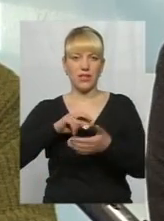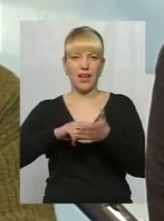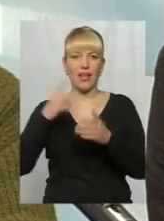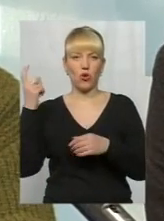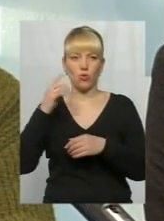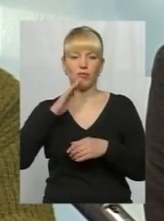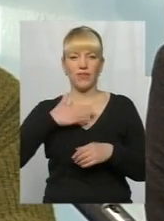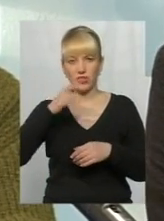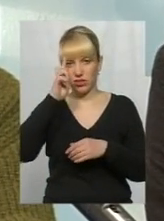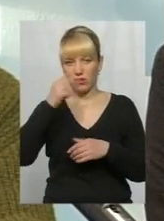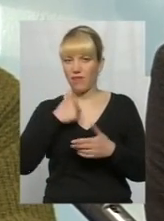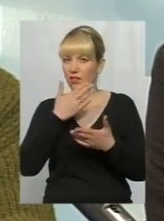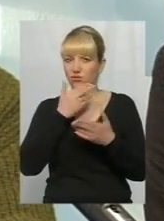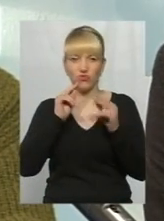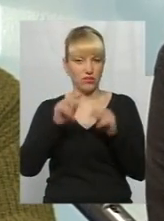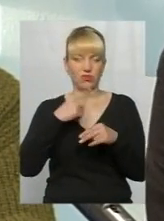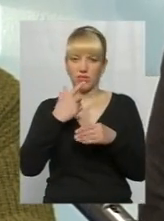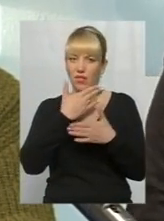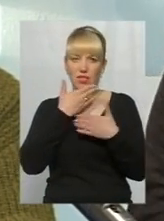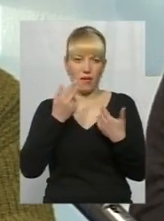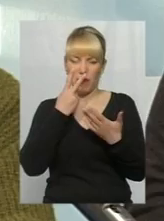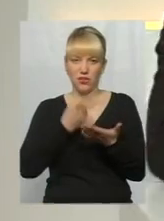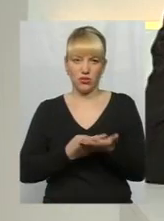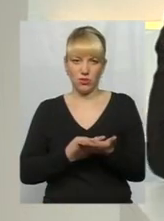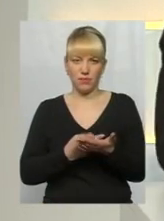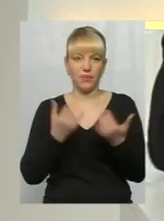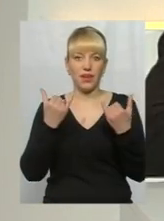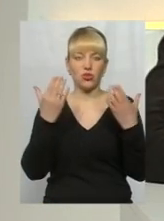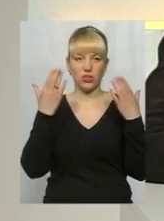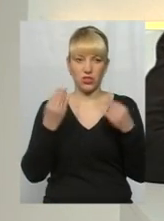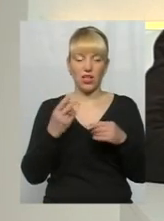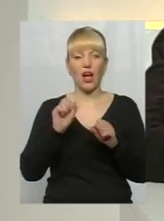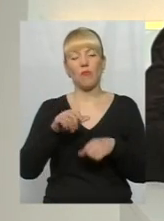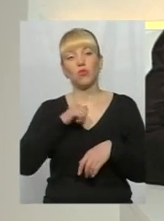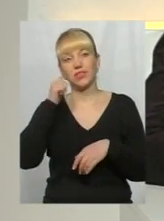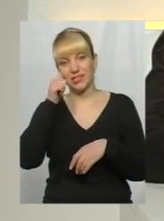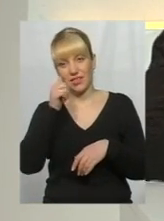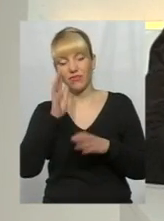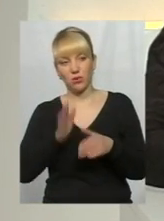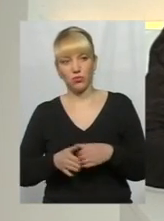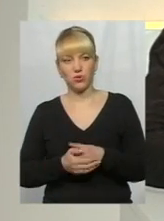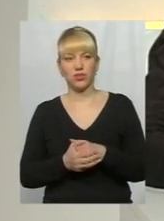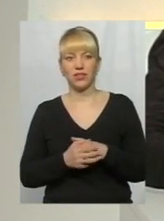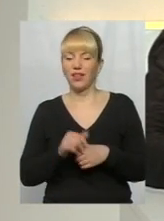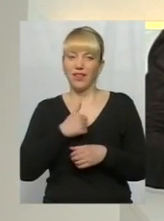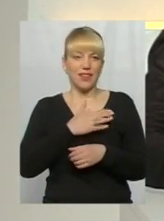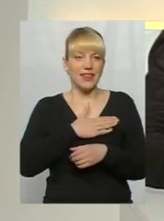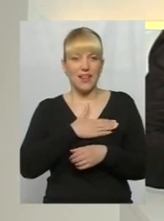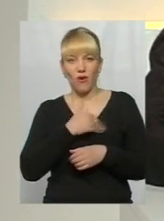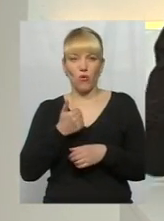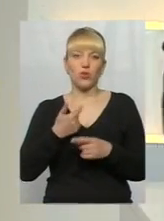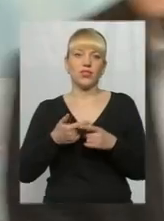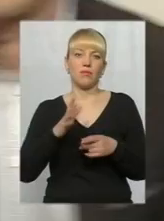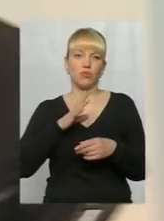я не бачу відверто кажучи. Ну, на сьогоднішній день. Можливо, завтра вони з'являться. Бо не хочеться бути